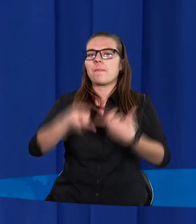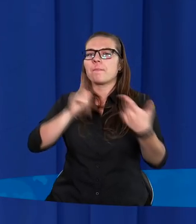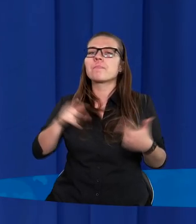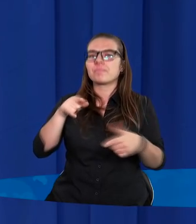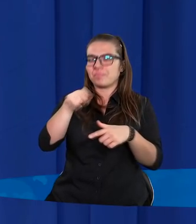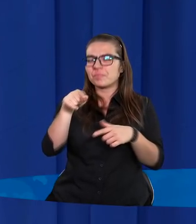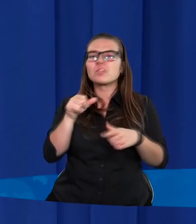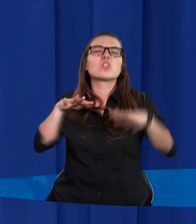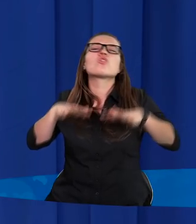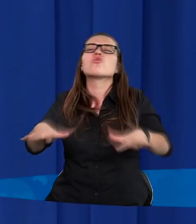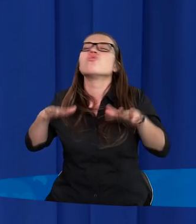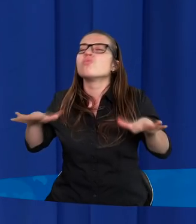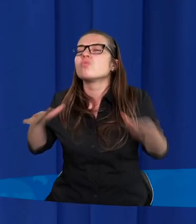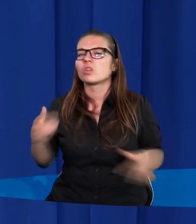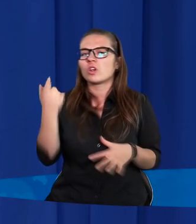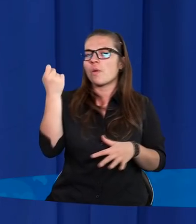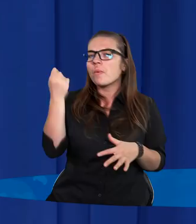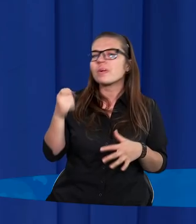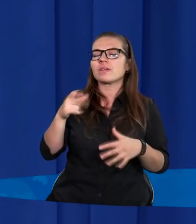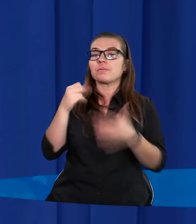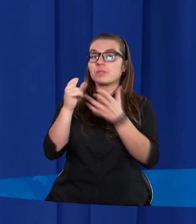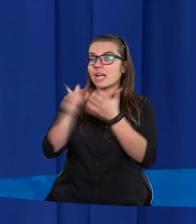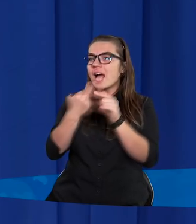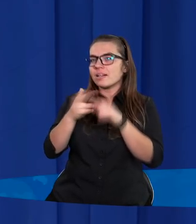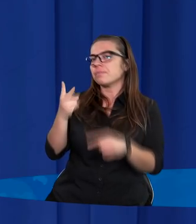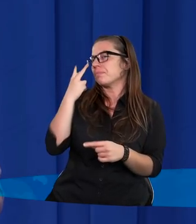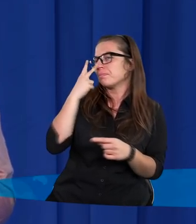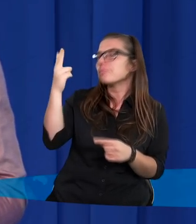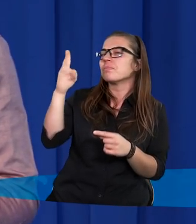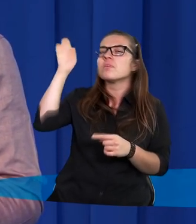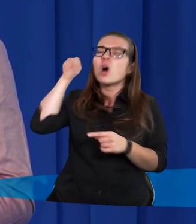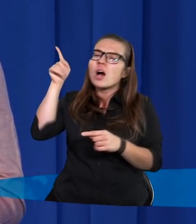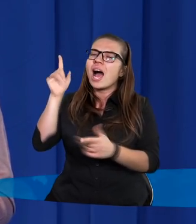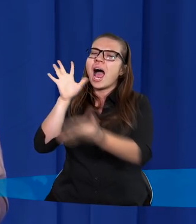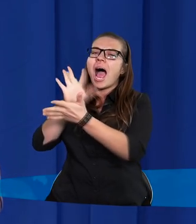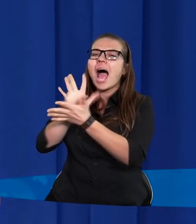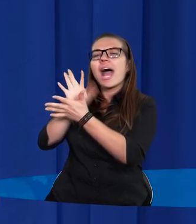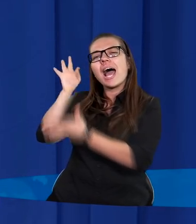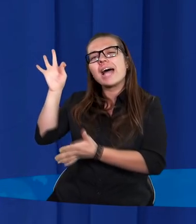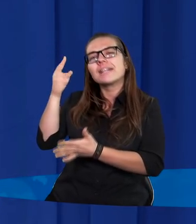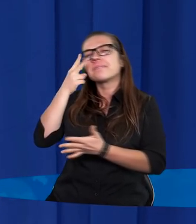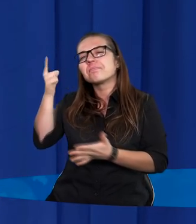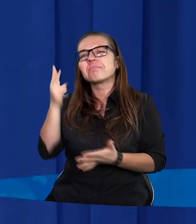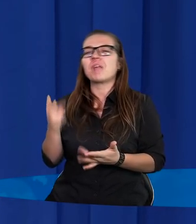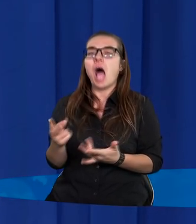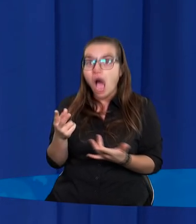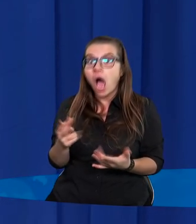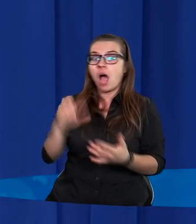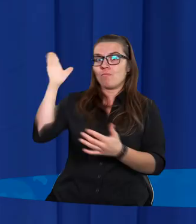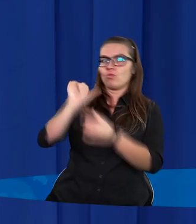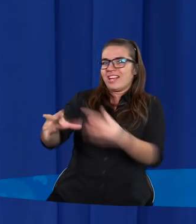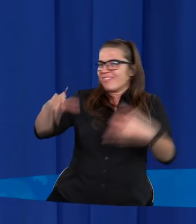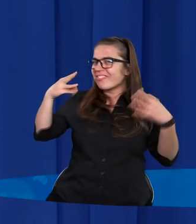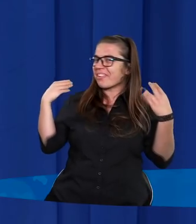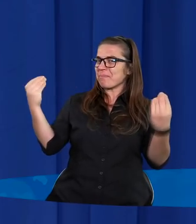mną jeszcze wiele takich momentów, kiedy spojrzę na Pana Boga, pomyślę o Jego charakterze i powiem, jednak Pan Bóg jest jeszcze